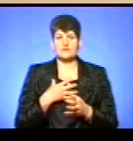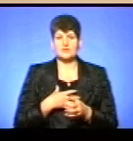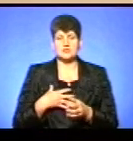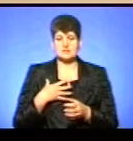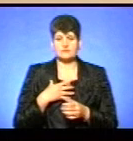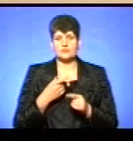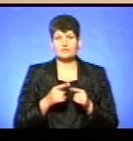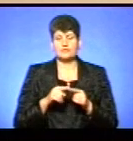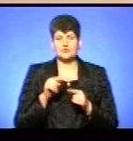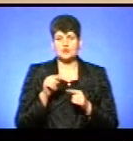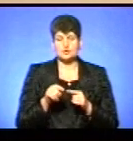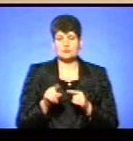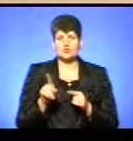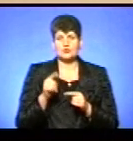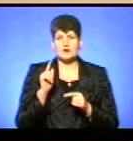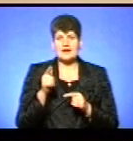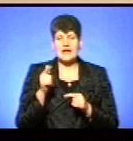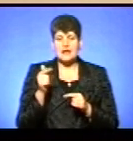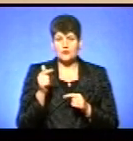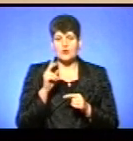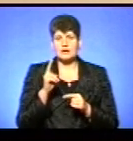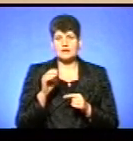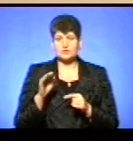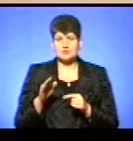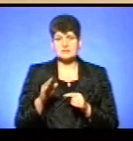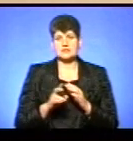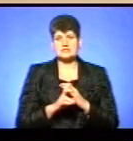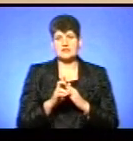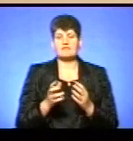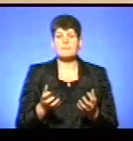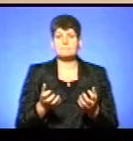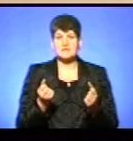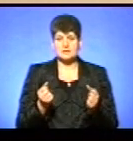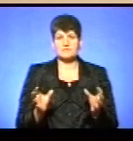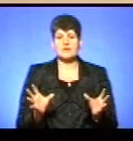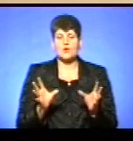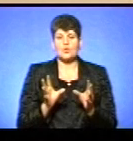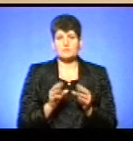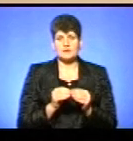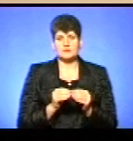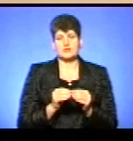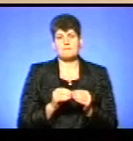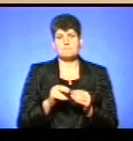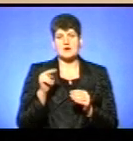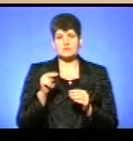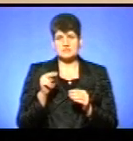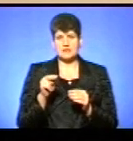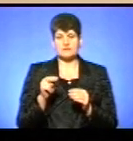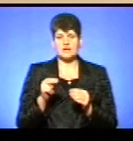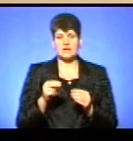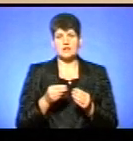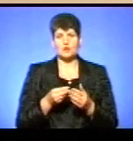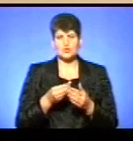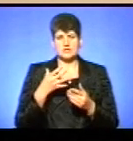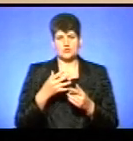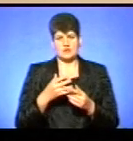тому контексті, що греко-католицька церква підтримує об'єднання православля і оцінює високо